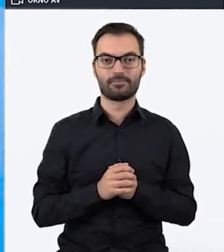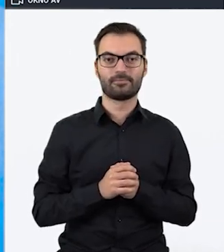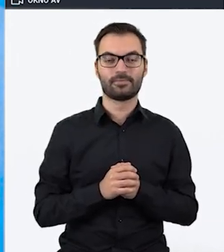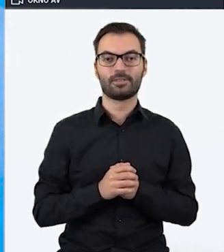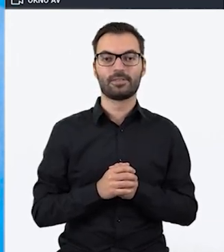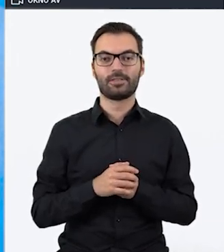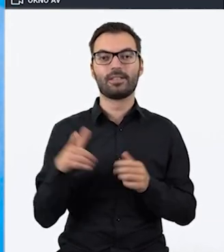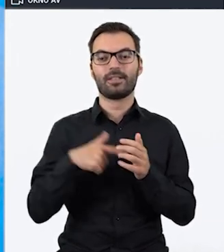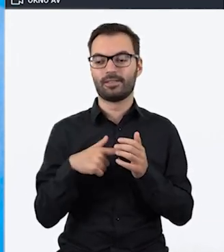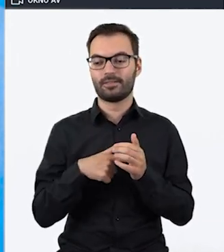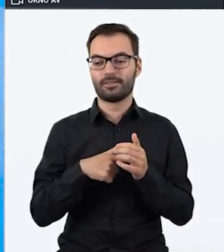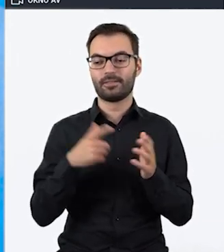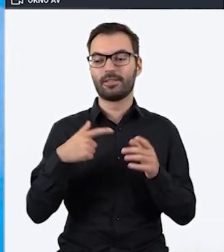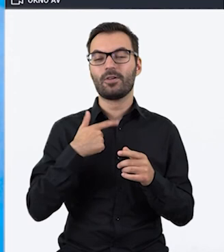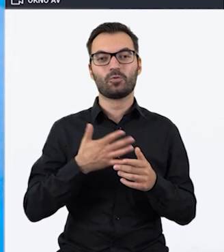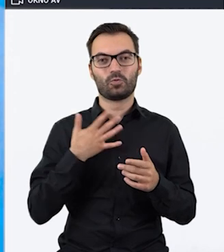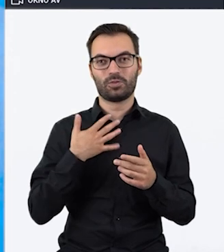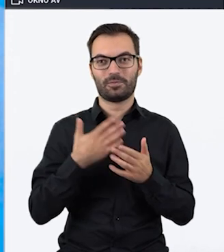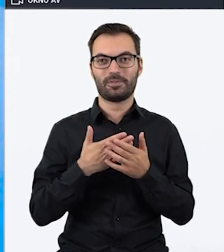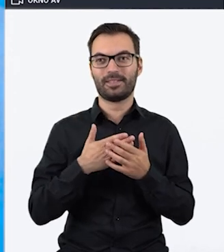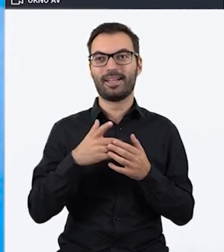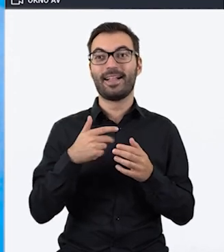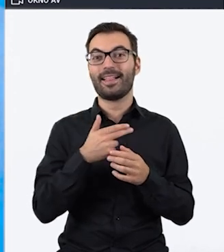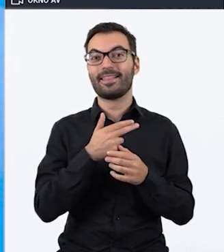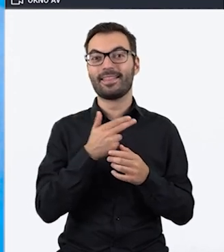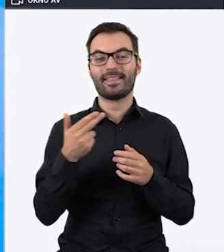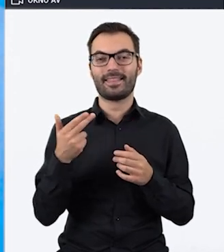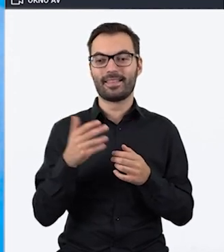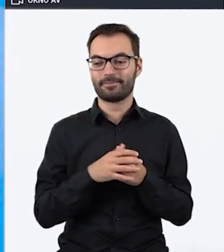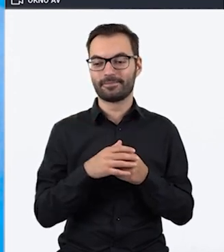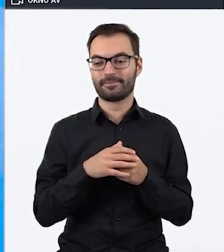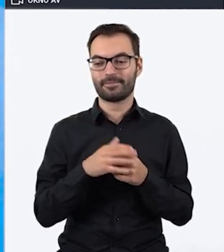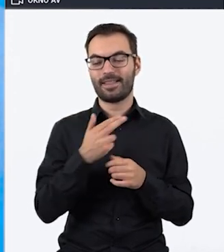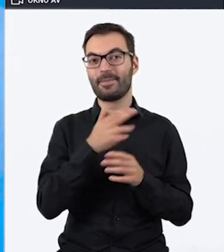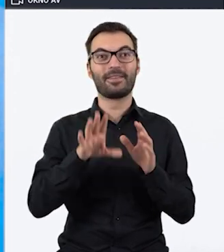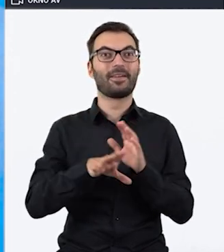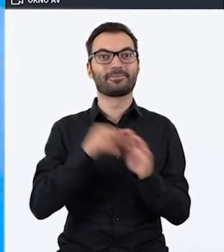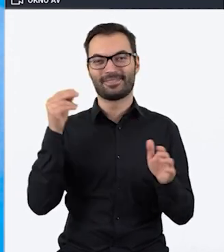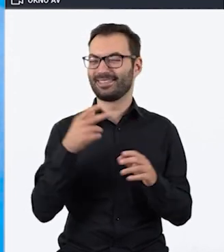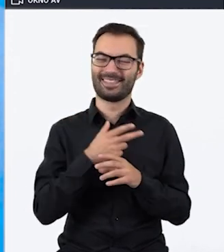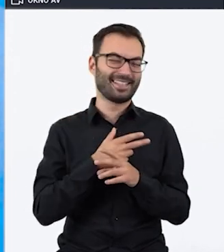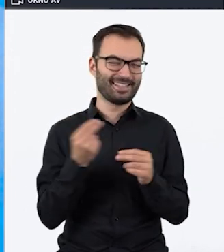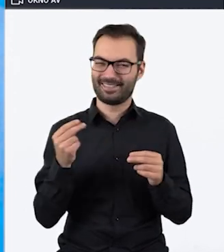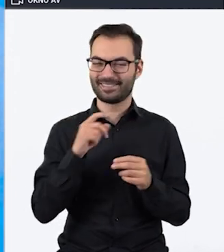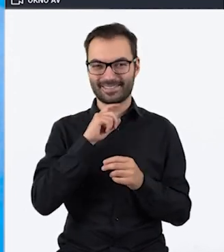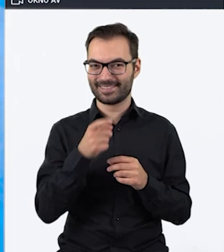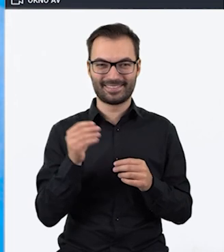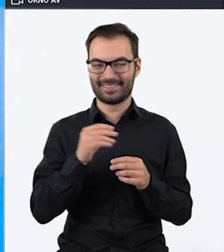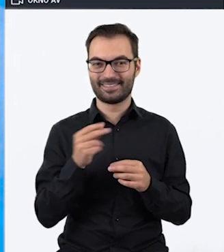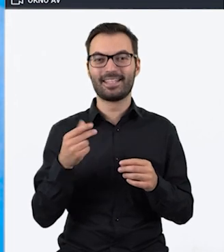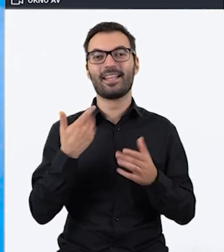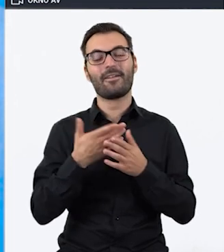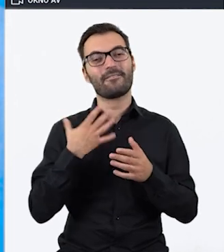Webinary z tej tematyki. Drodzy Państwo, my czujemy, że nie wykorzystaliśmy, nie wy, tak, nie wykorzystaliśmy tego tematu, tak, nie wyczerpaliśmy tego tematu tak do końca.